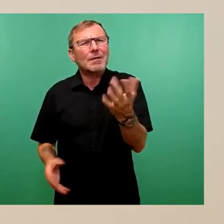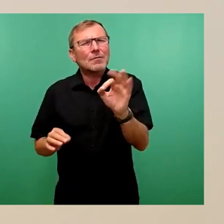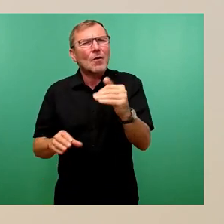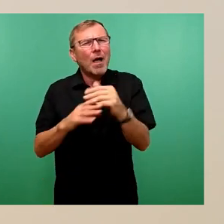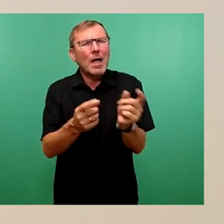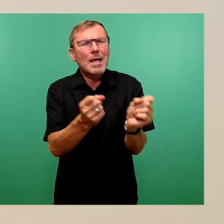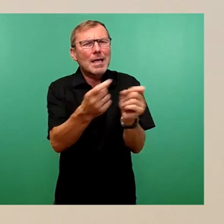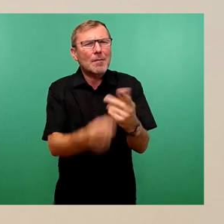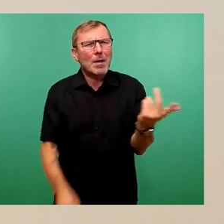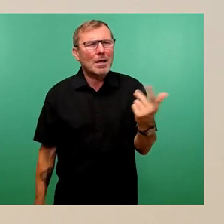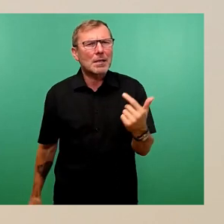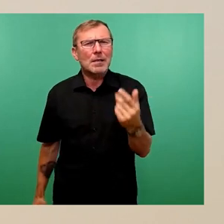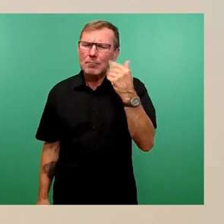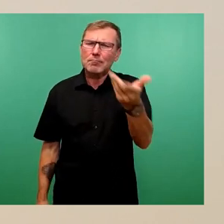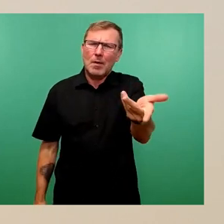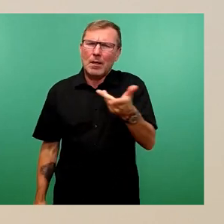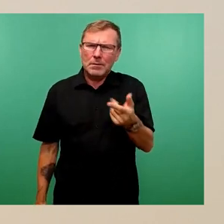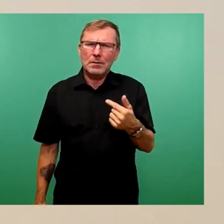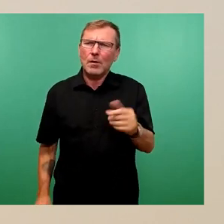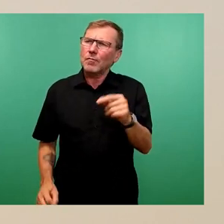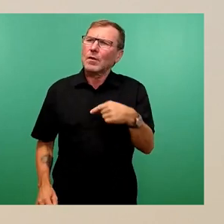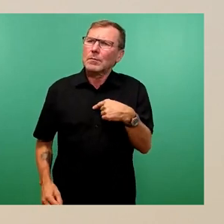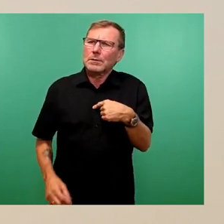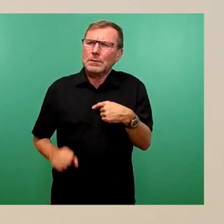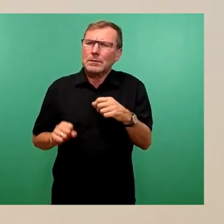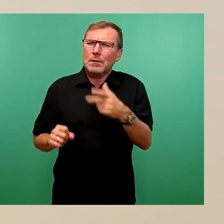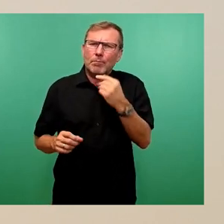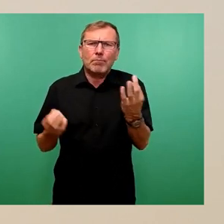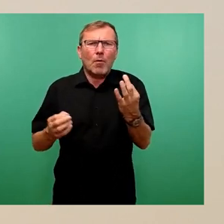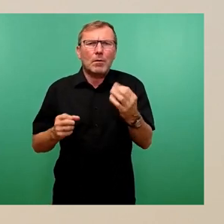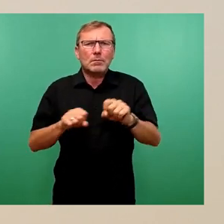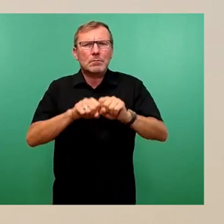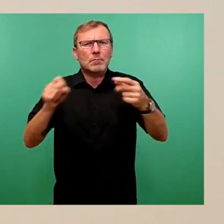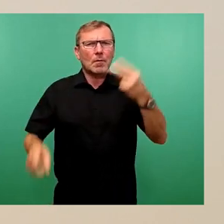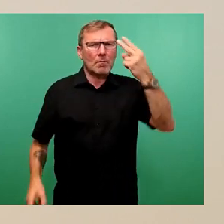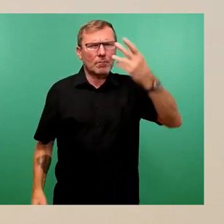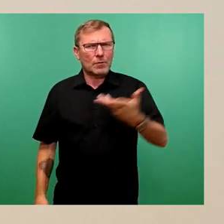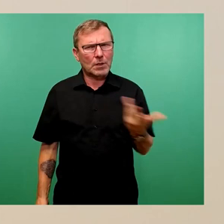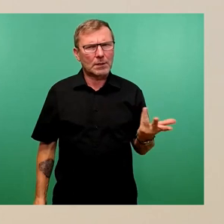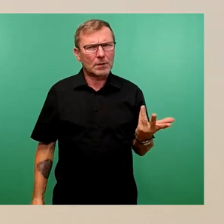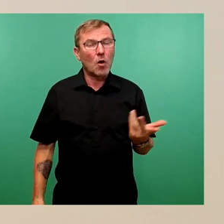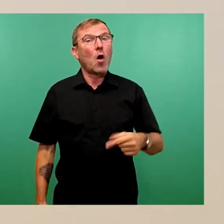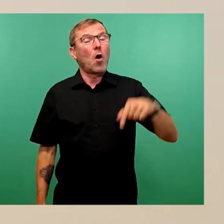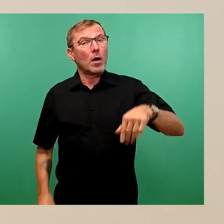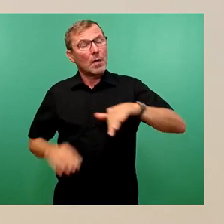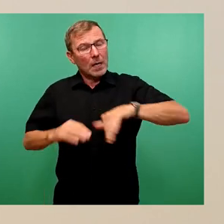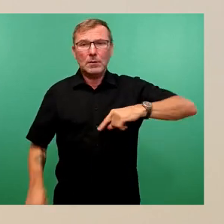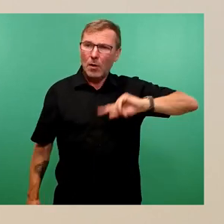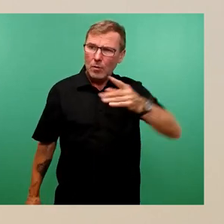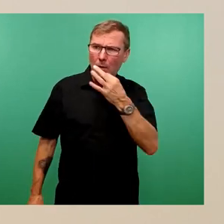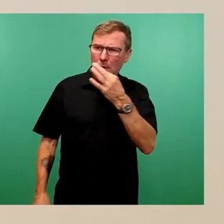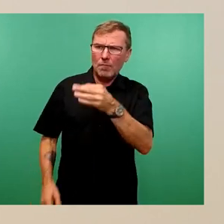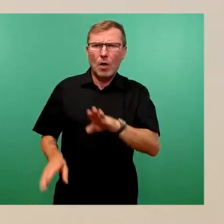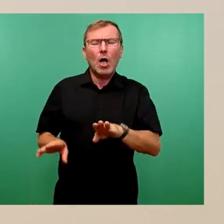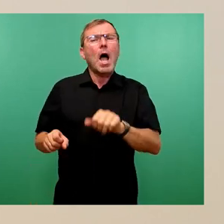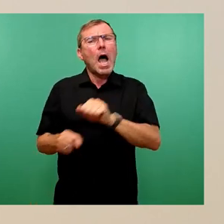gibt, um das auch für mich nochmal nachvollziehen zu können. Auf jeden Fall, ich hatte heute extra nochmal nachgefragt, am Amt für Schulen gibt es